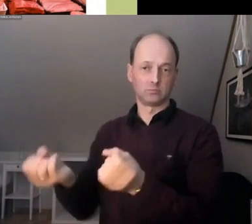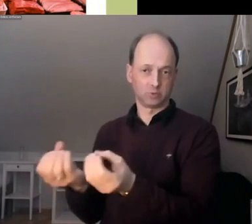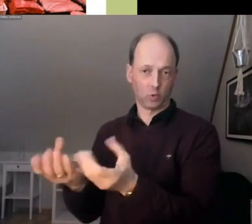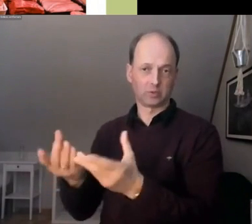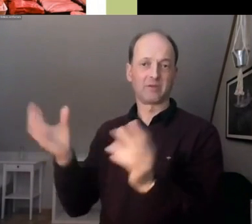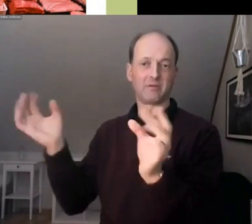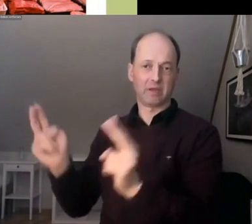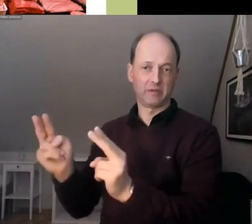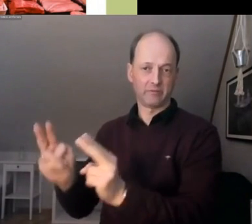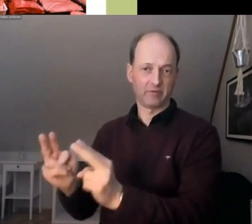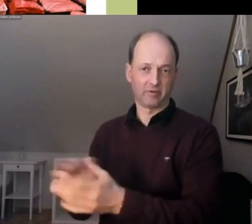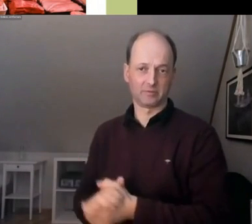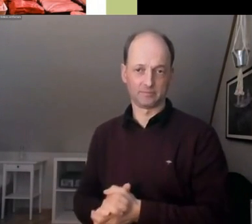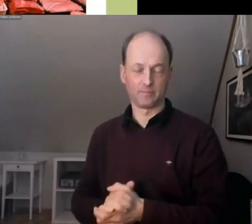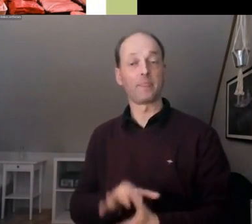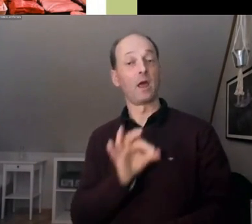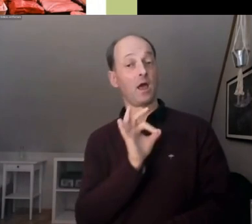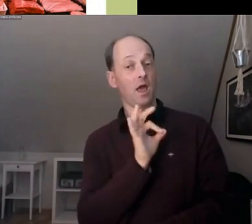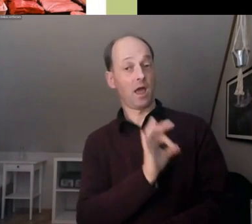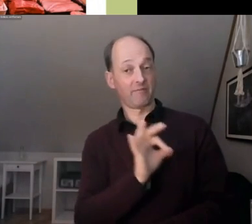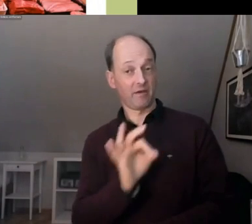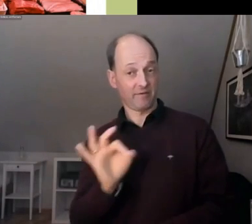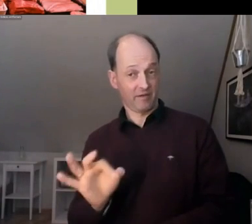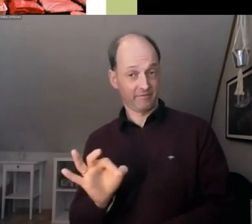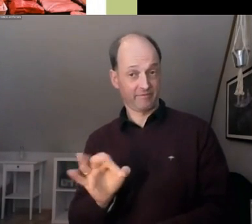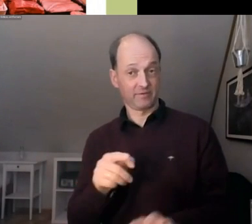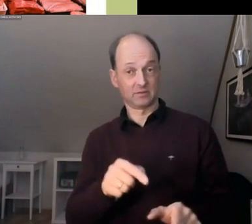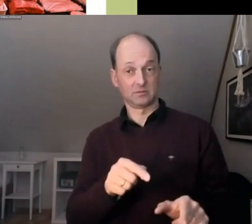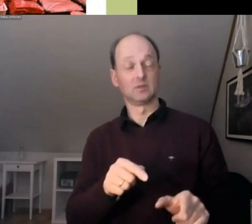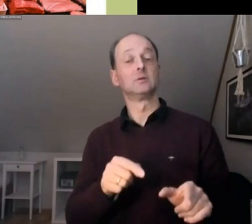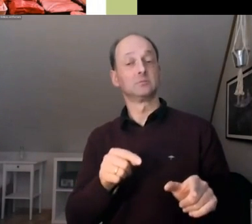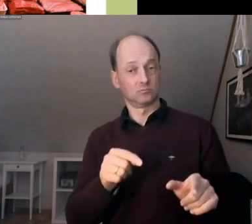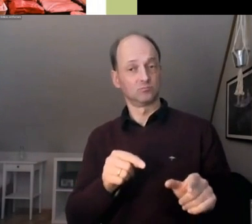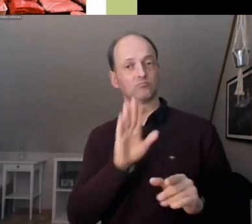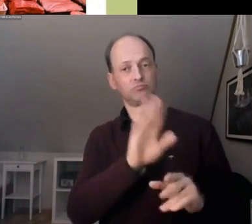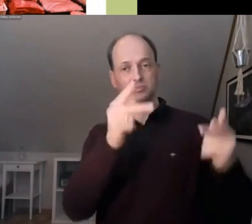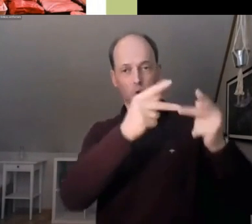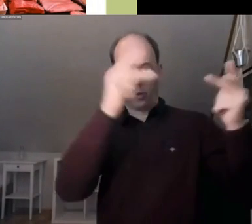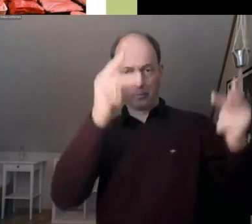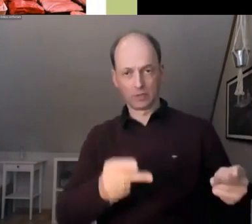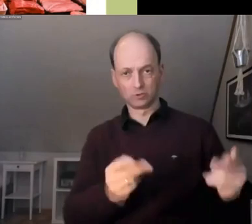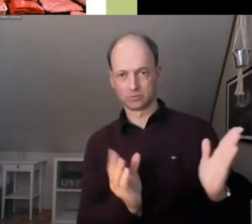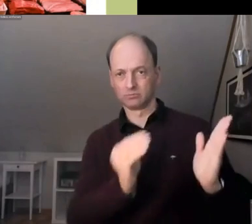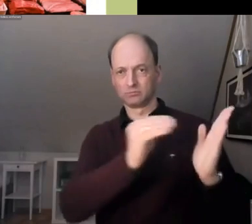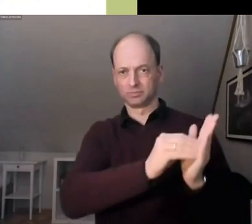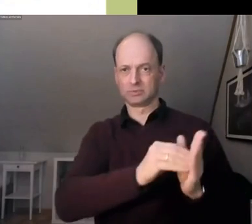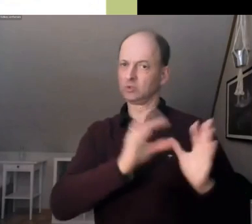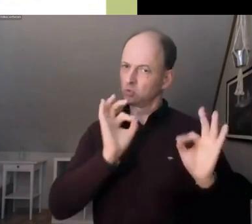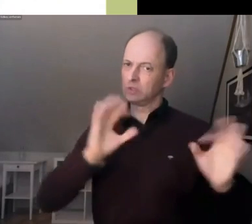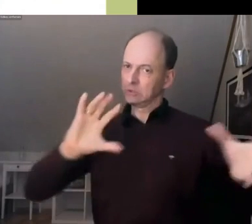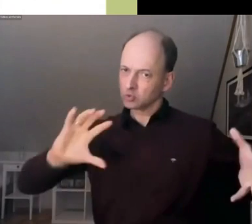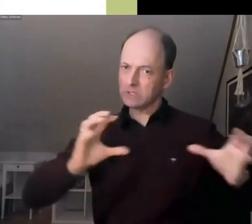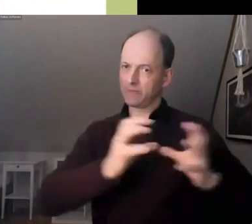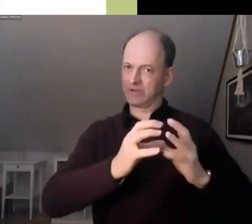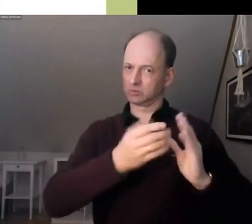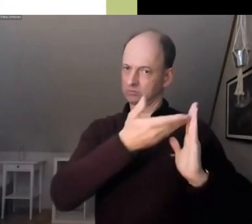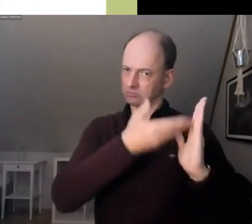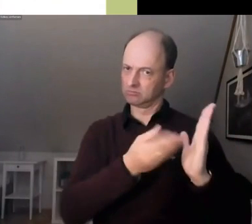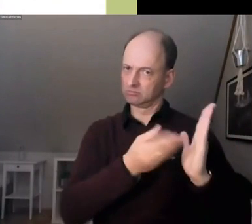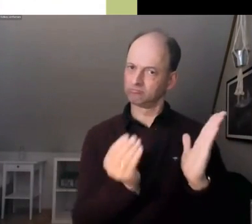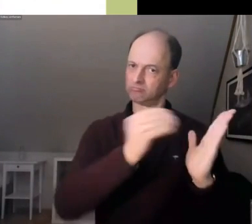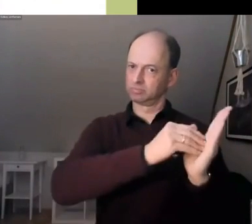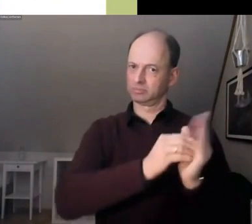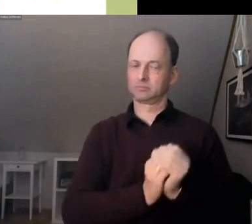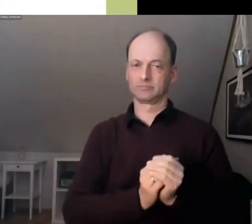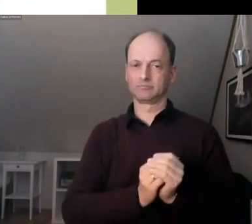FFF hat eine gute Zusammenfassung dieser Maßnahmen auf ihre Webseite gepackt und zitiert auf ihrer Webseite